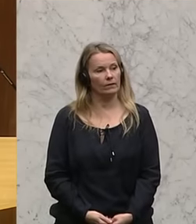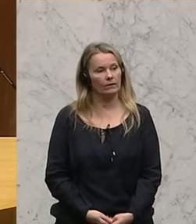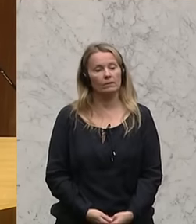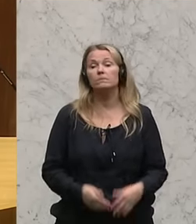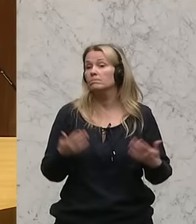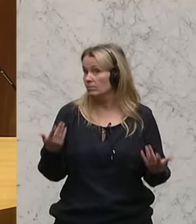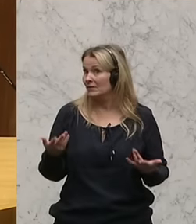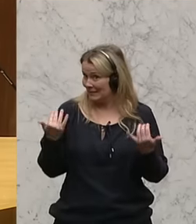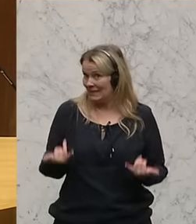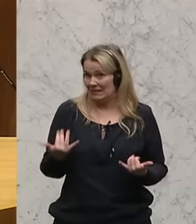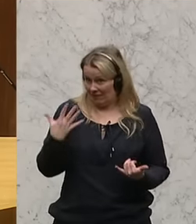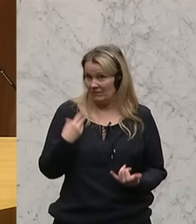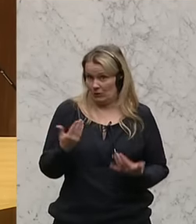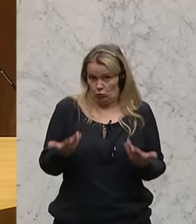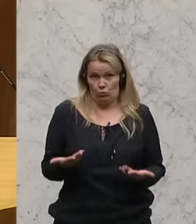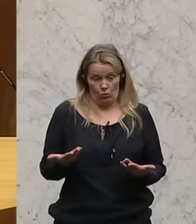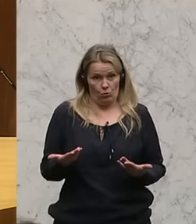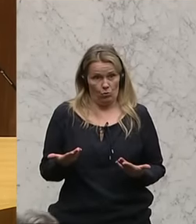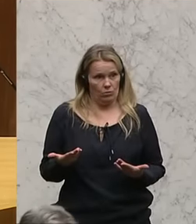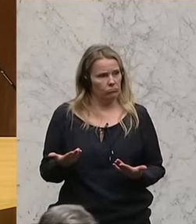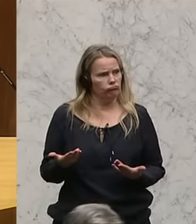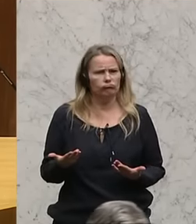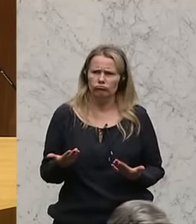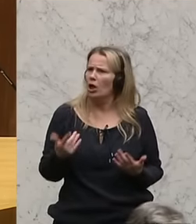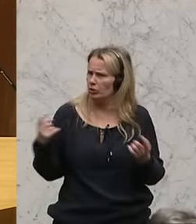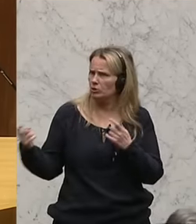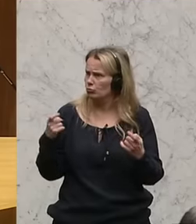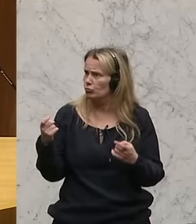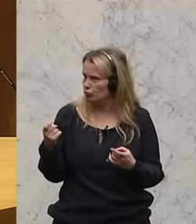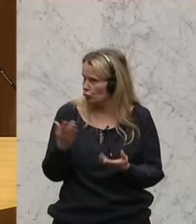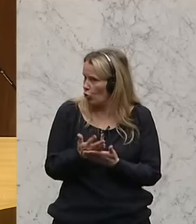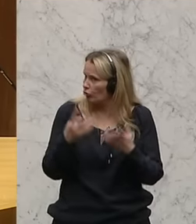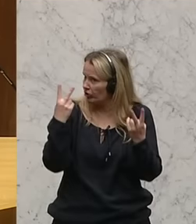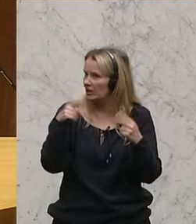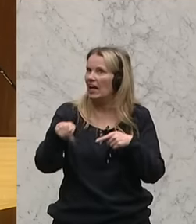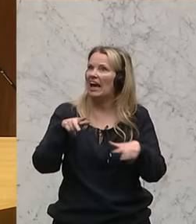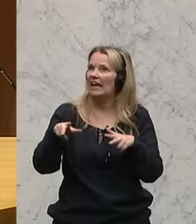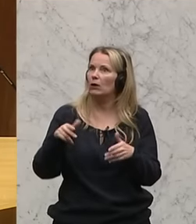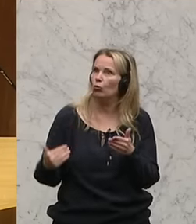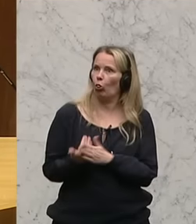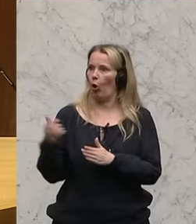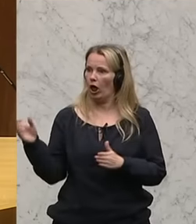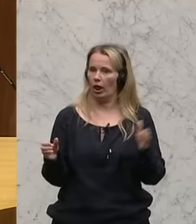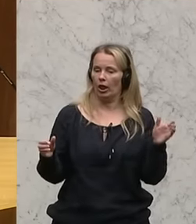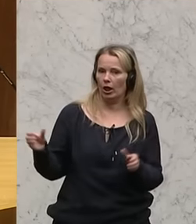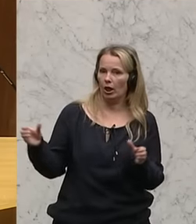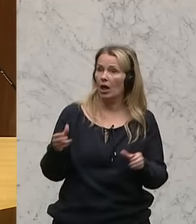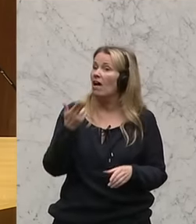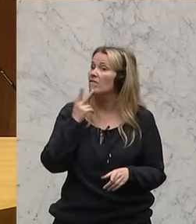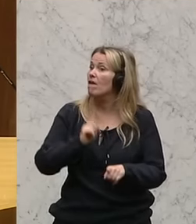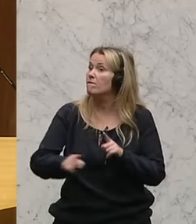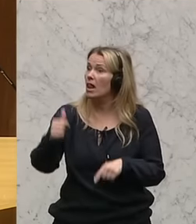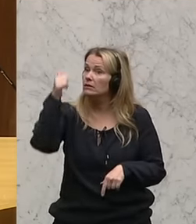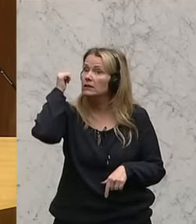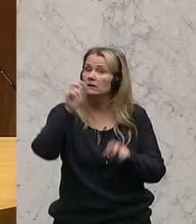Nun, mir ist es wieder einmal so, dass wir eine nicht so unwichtige Debatte zu einer Regierungsumbildung hier im Hohen Haus haben und wer fällt hinter